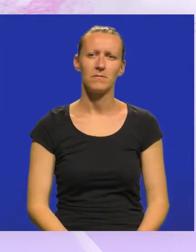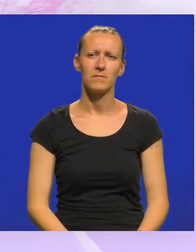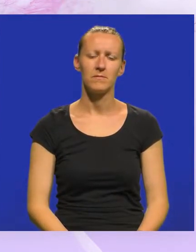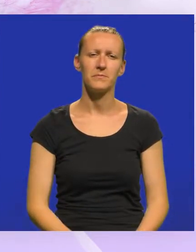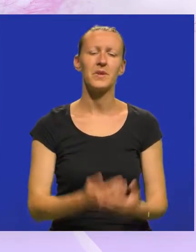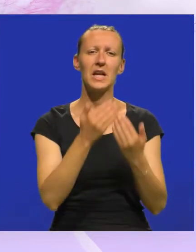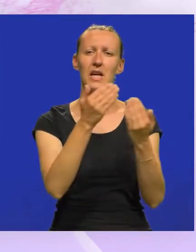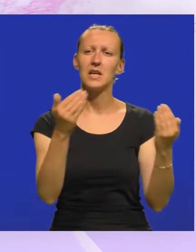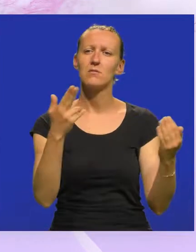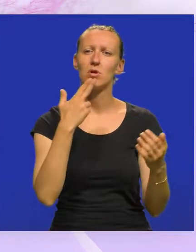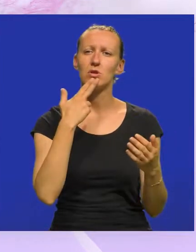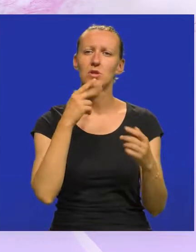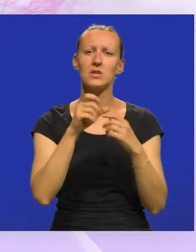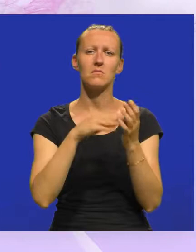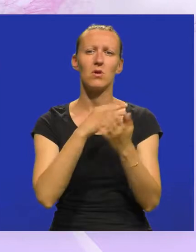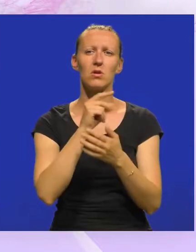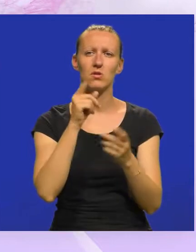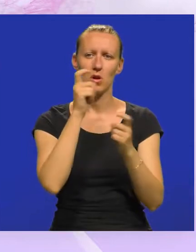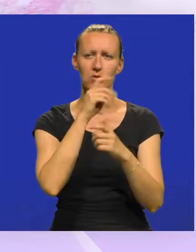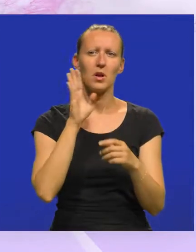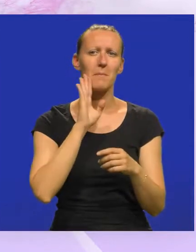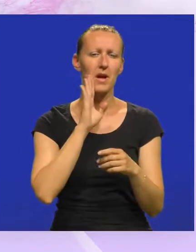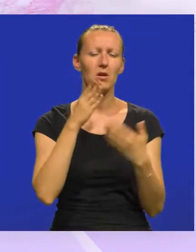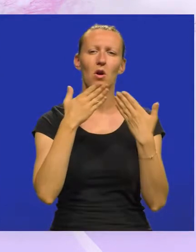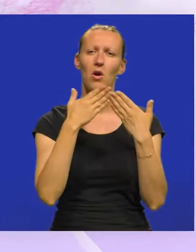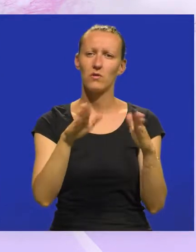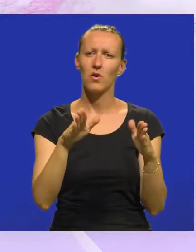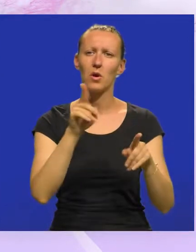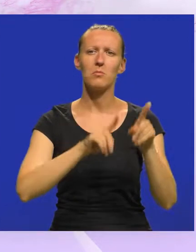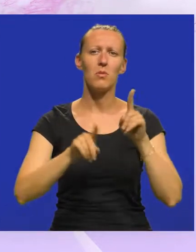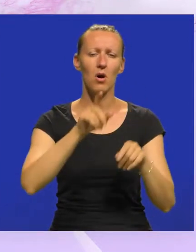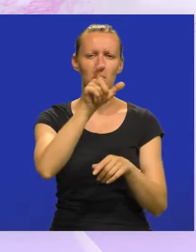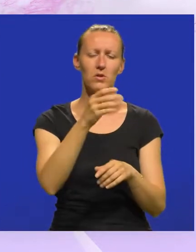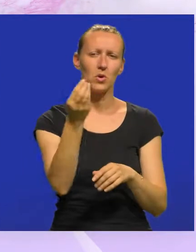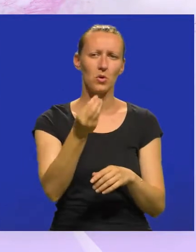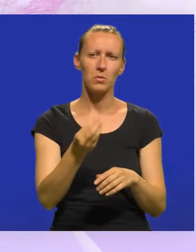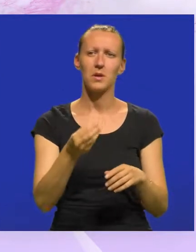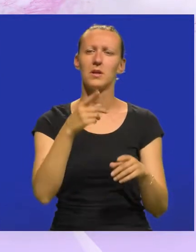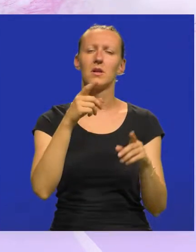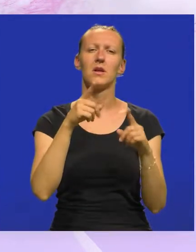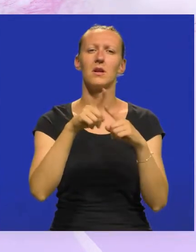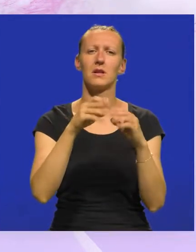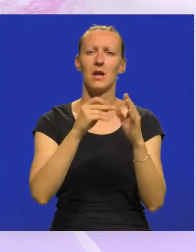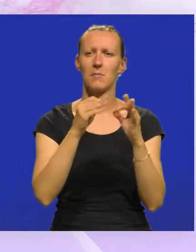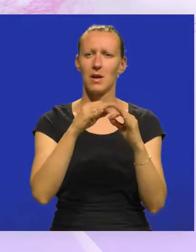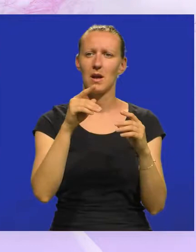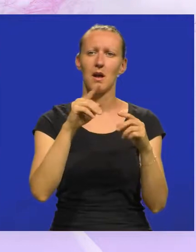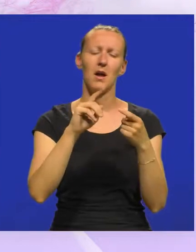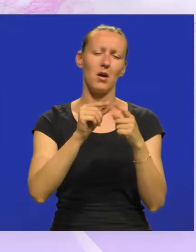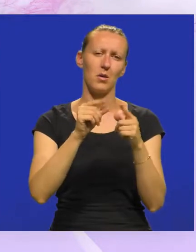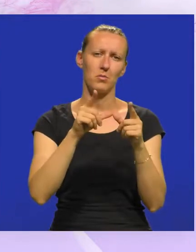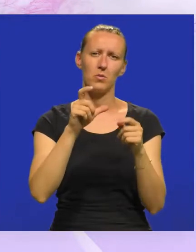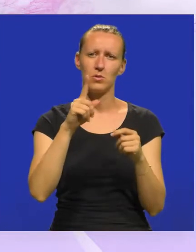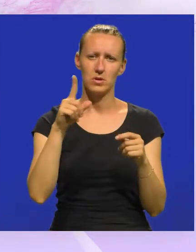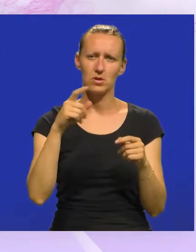Izložbu čiji je pokrovitelj općina Medulin otvorila je povjesničarka umjetnosti Kristina Tamara Franić-Kučiš,